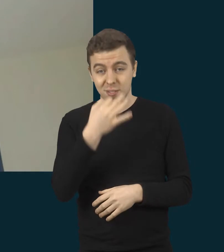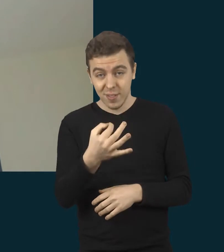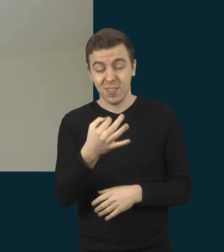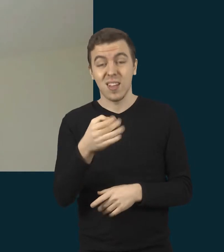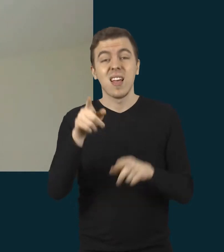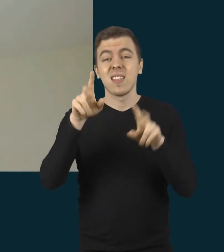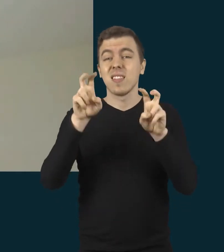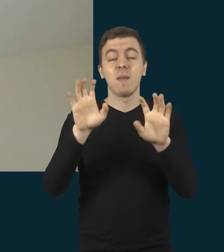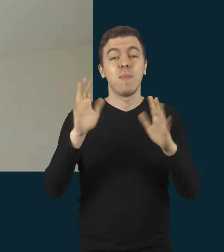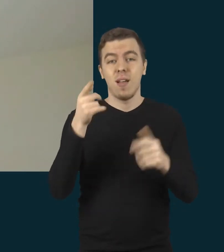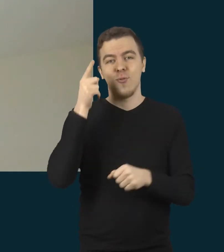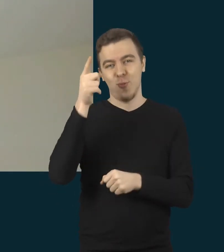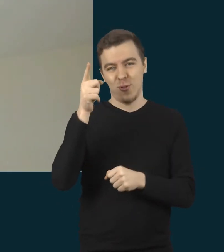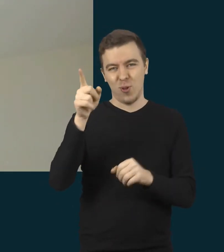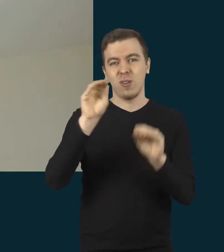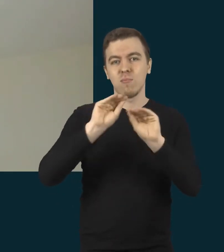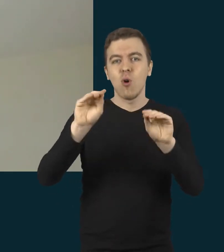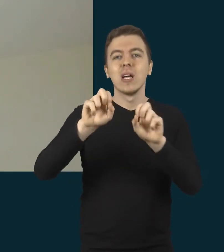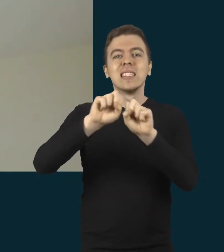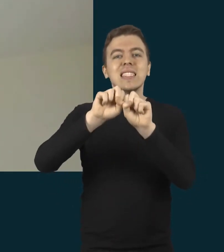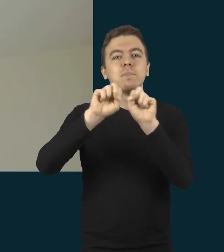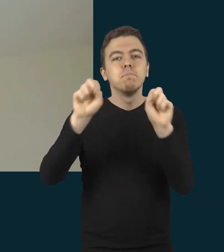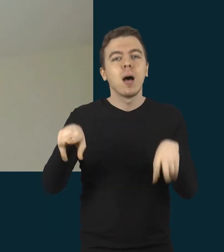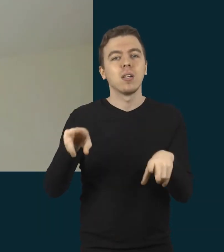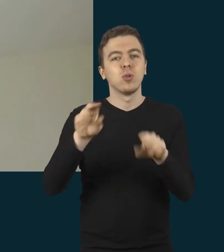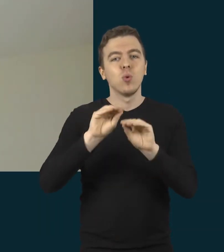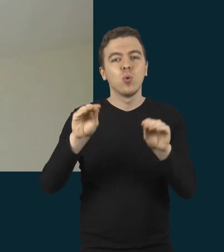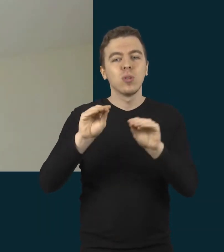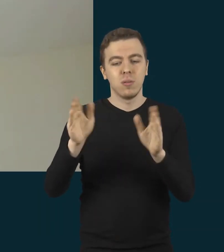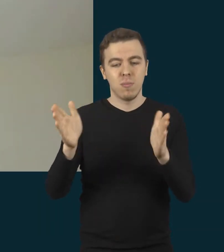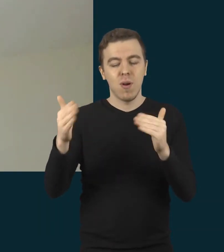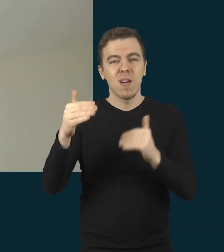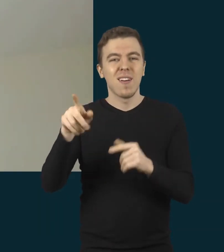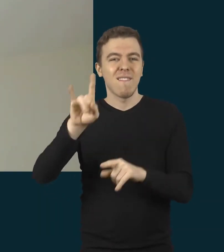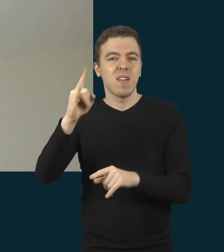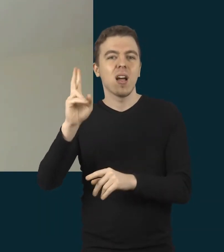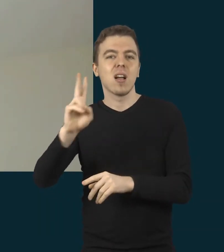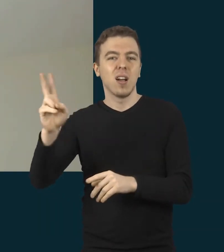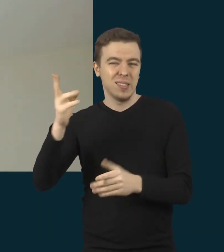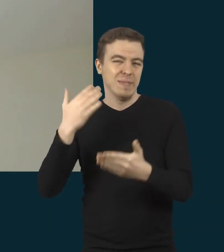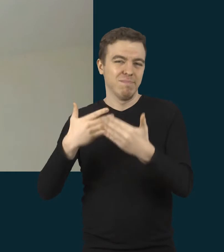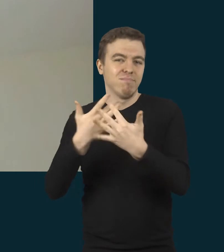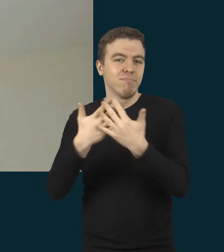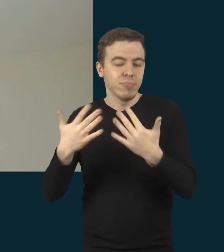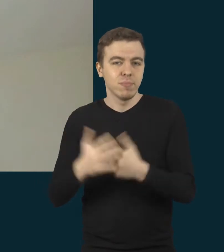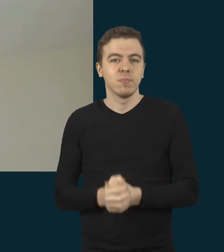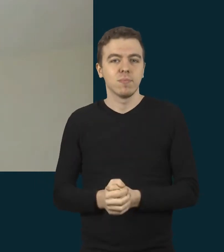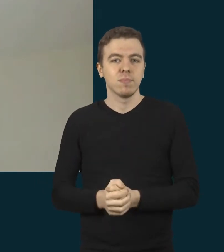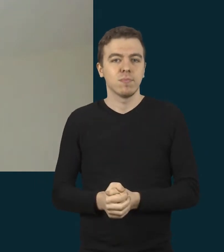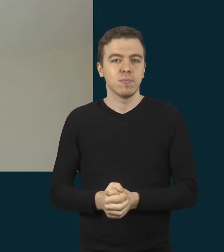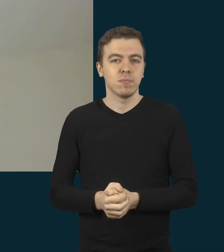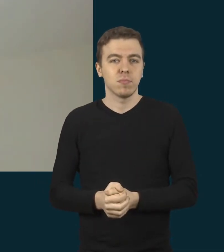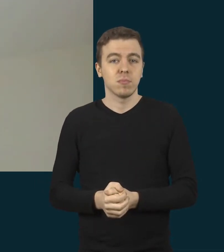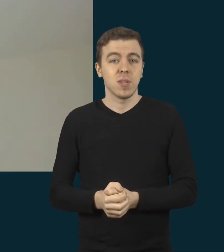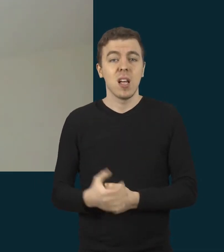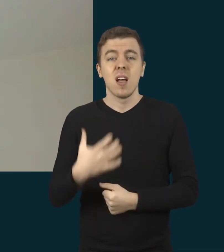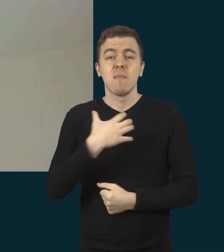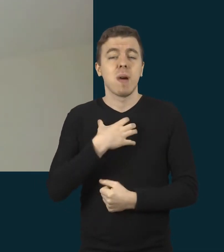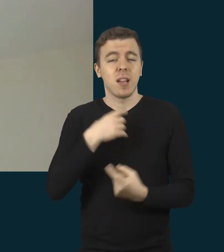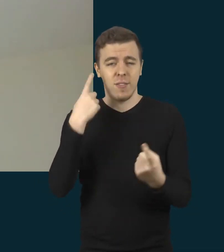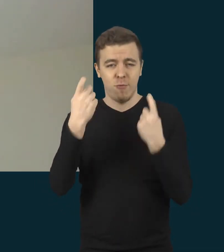nuotolinio mokymo specialio augdymo modelis. Ir galbūt pradžiai tokia pagrindinė